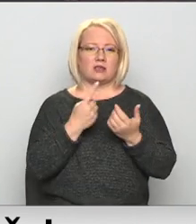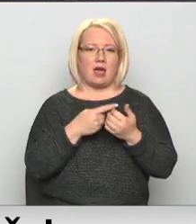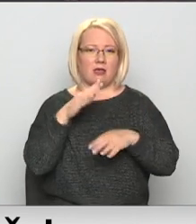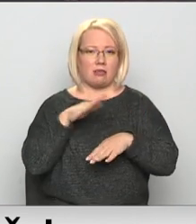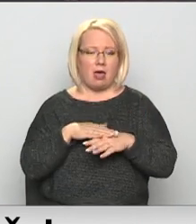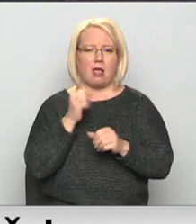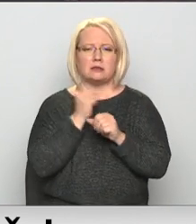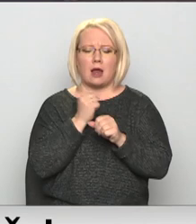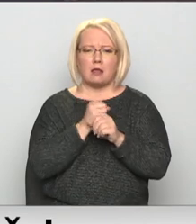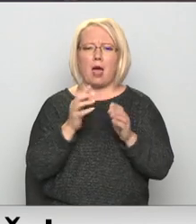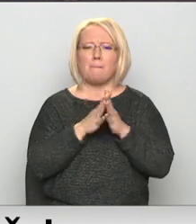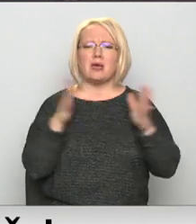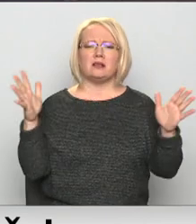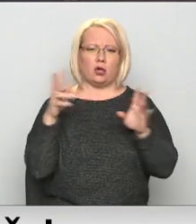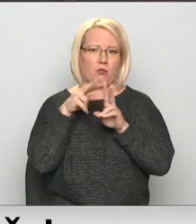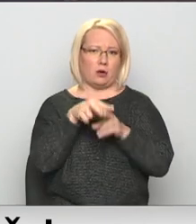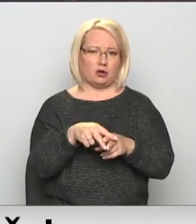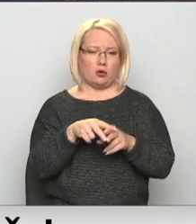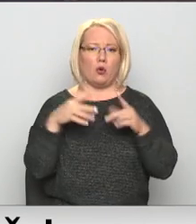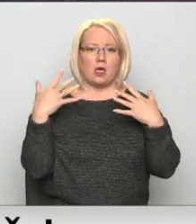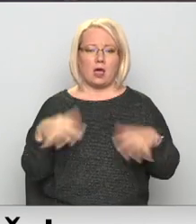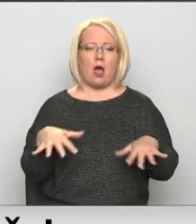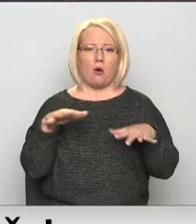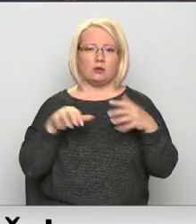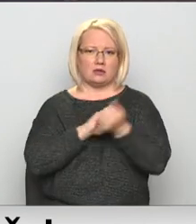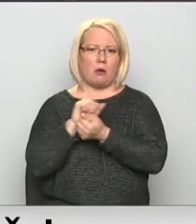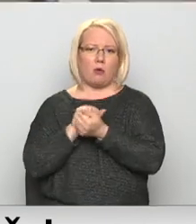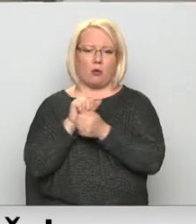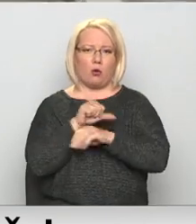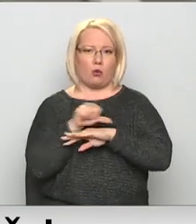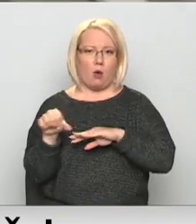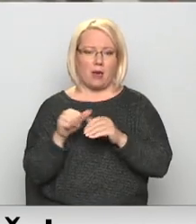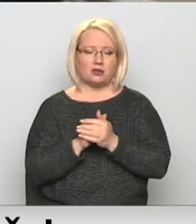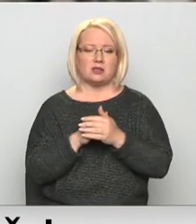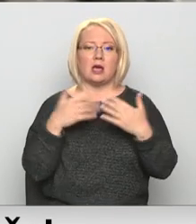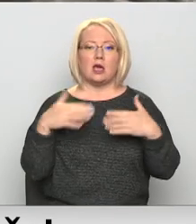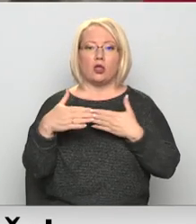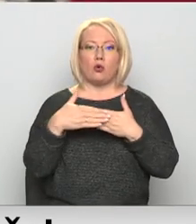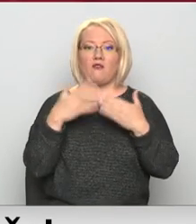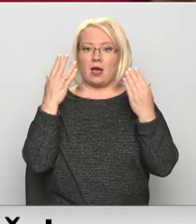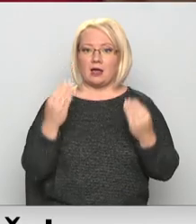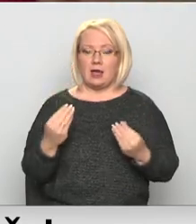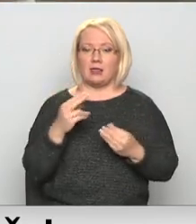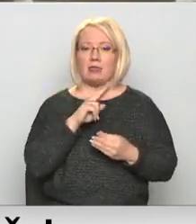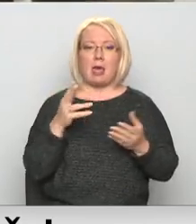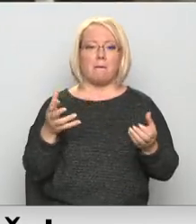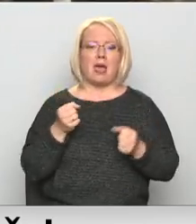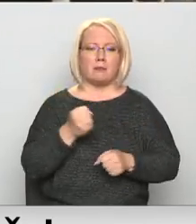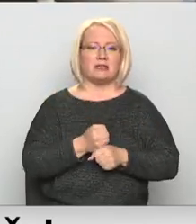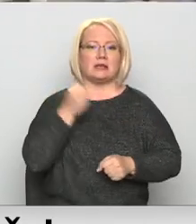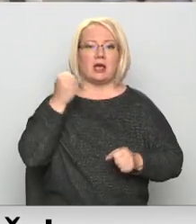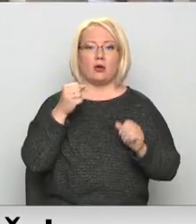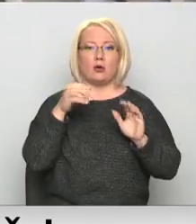strādā ar milzīgu pārslodzi un ir uz sabrukumu probežas. Ja tuvākajās dienās steidzami netiks pieņemti radikālu